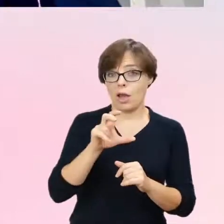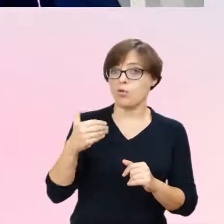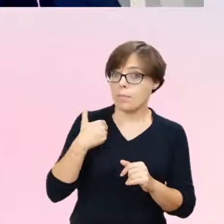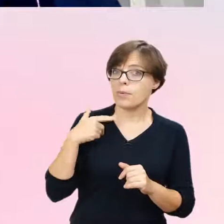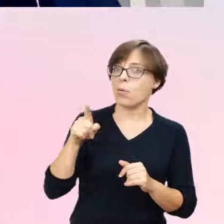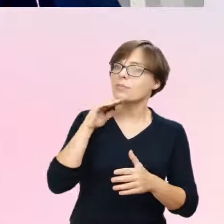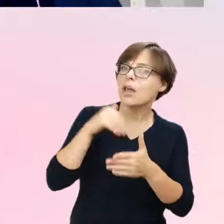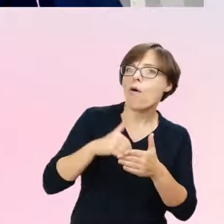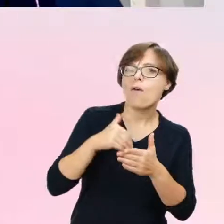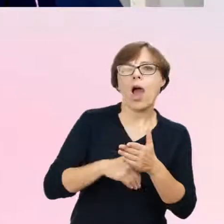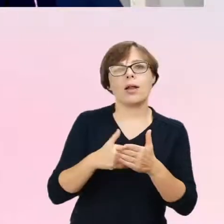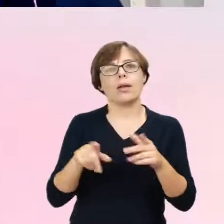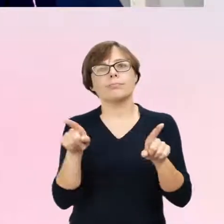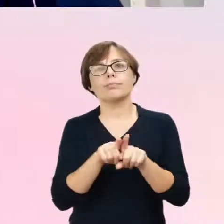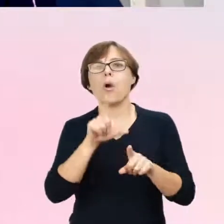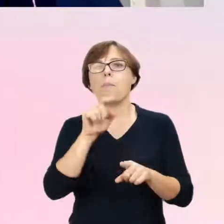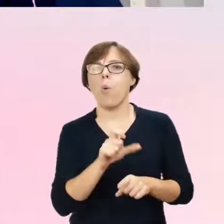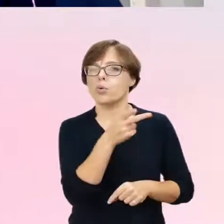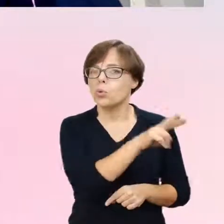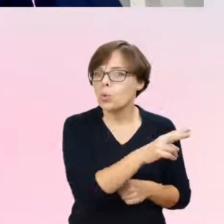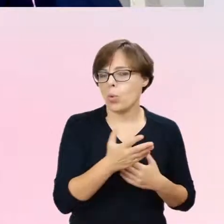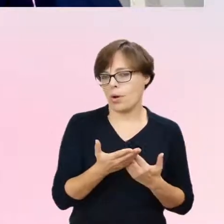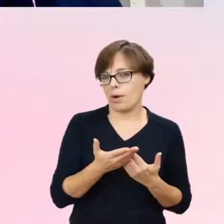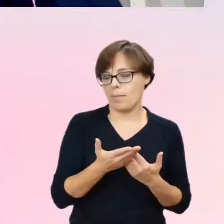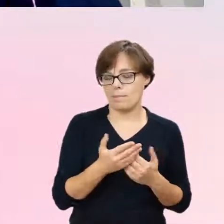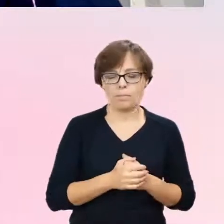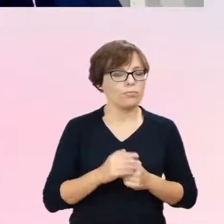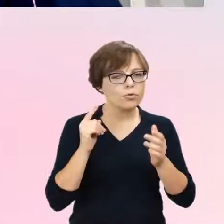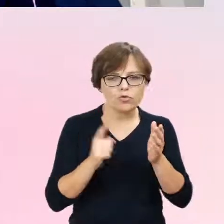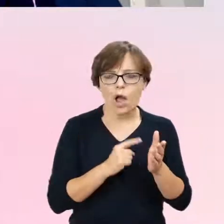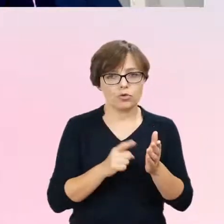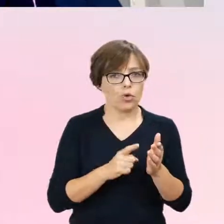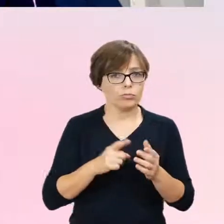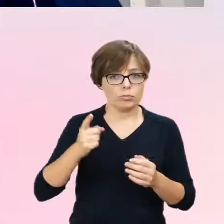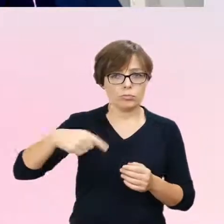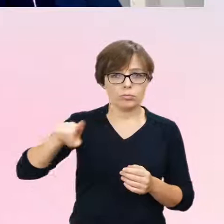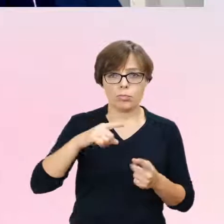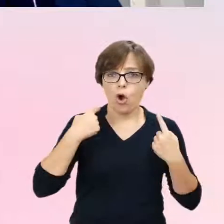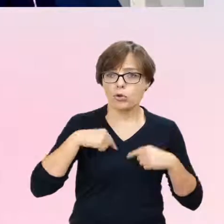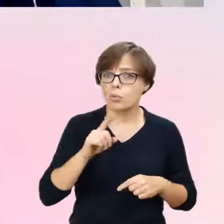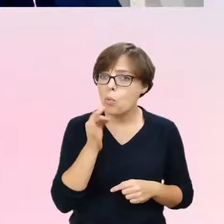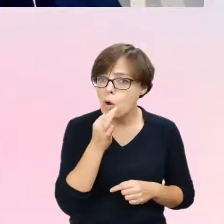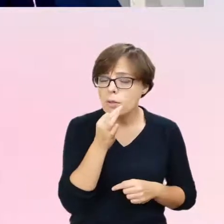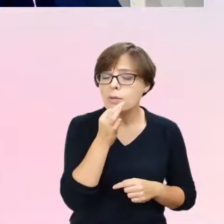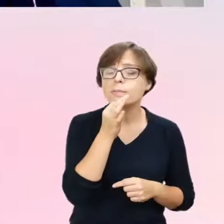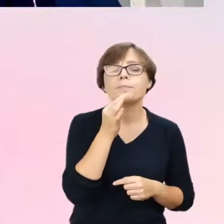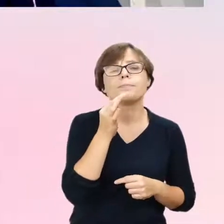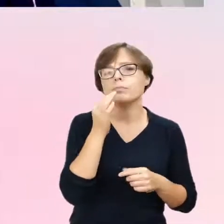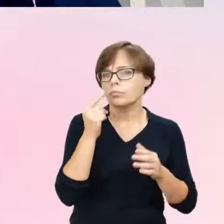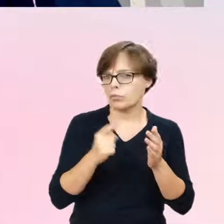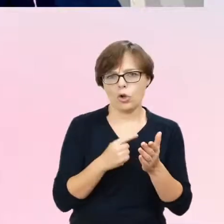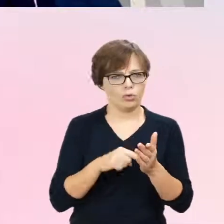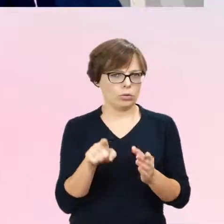przeciwnej. Często, jeśli chodzi o młode osoby, to często są to tego typu